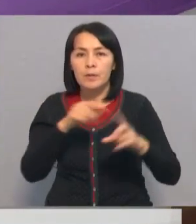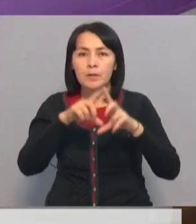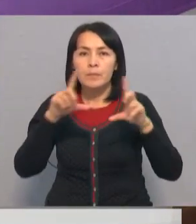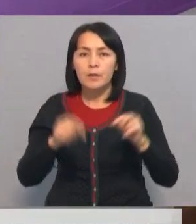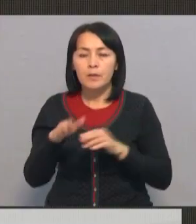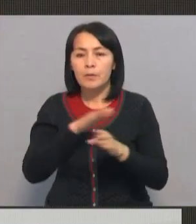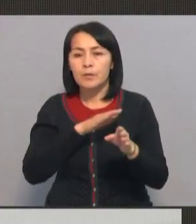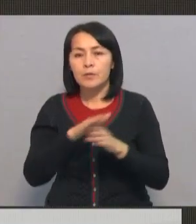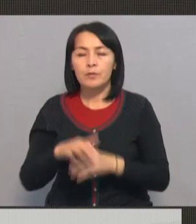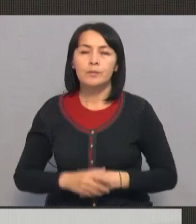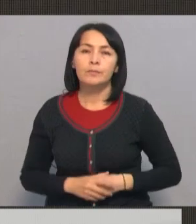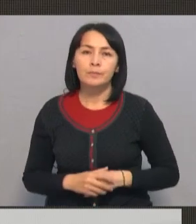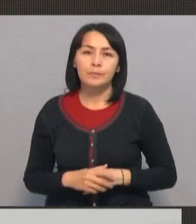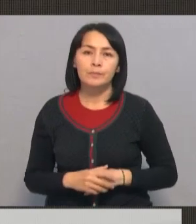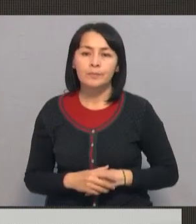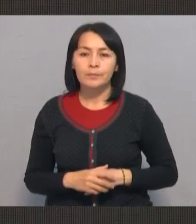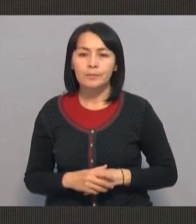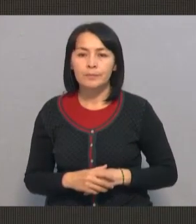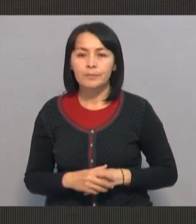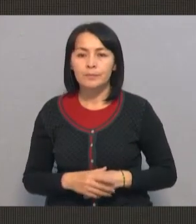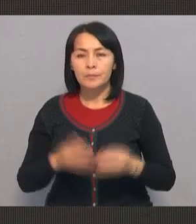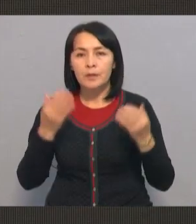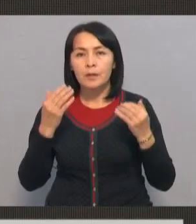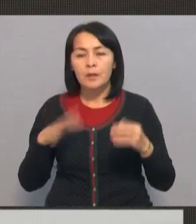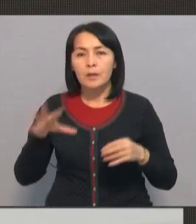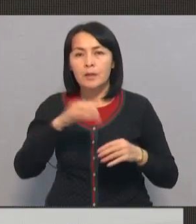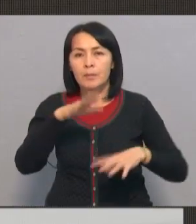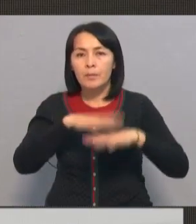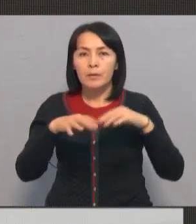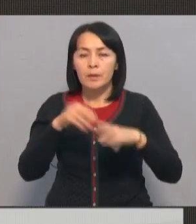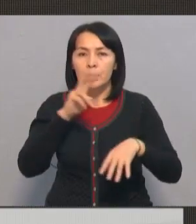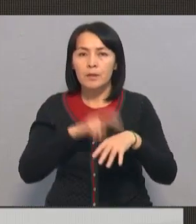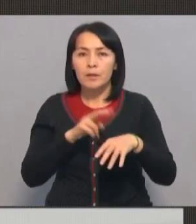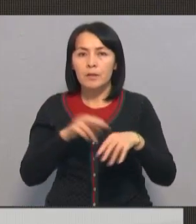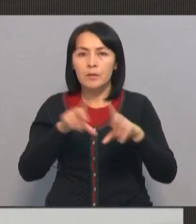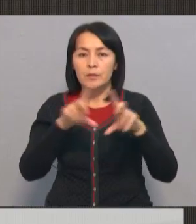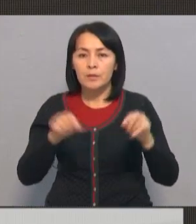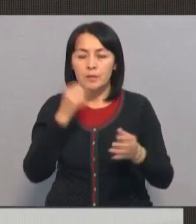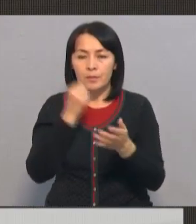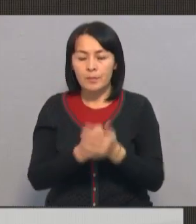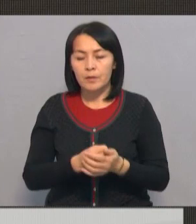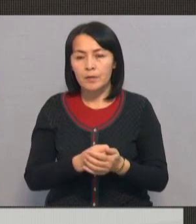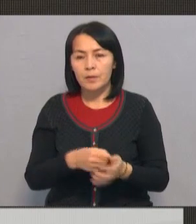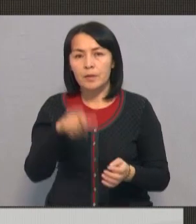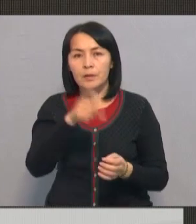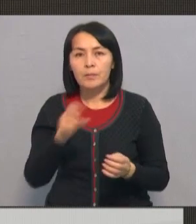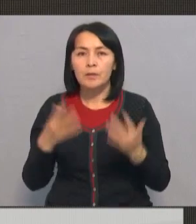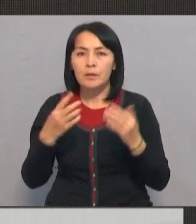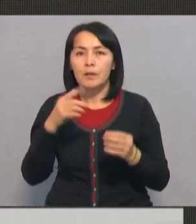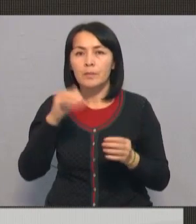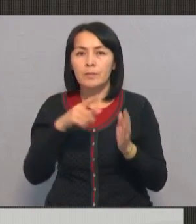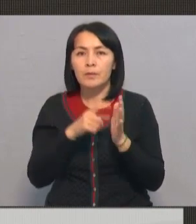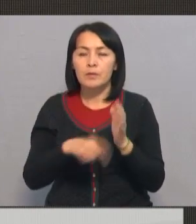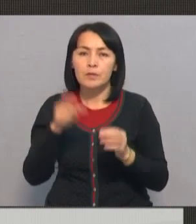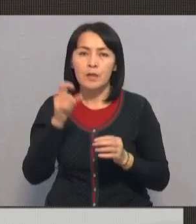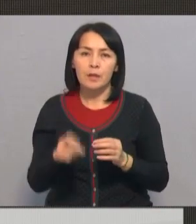мекемелермен жүргізгілуде. Жалпы практика дәргеріне ұчаскелік терапевтіне бейтілген тұрғындар саны 1700 адам